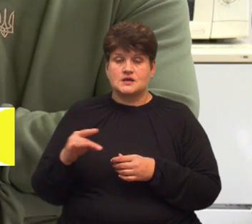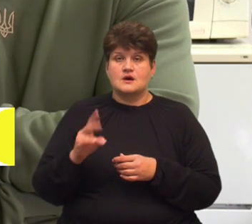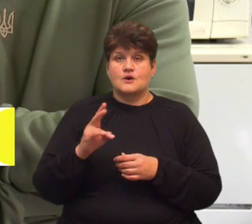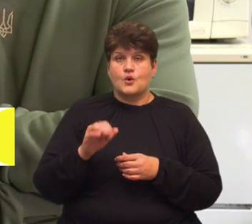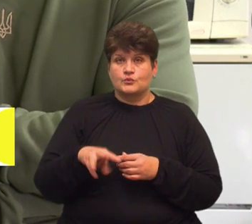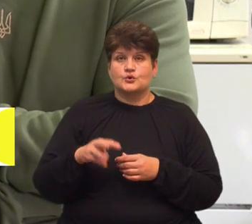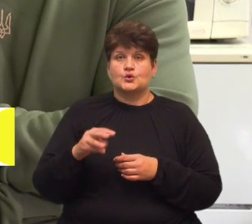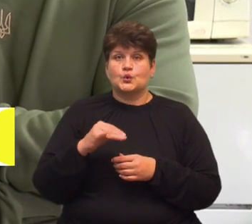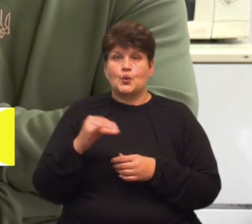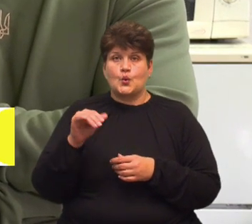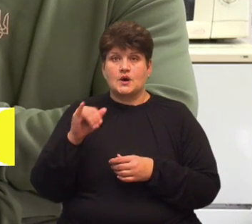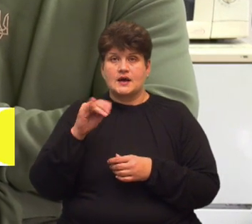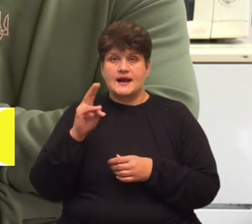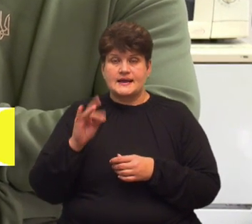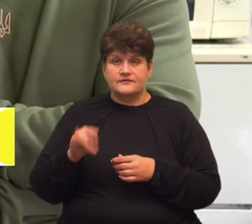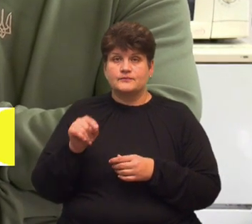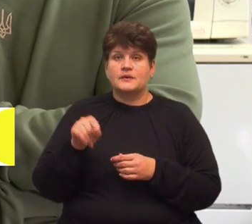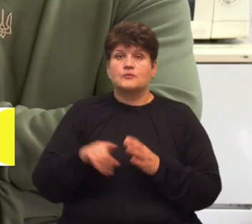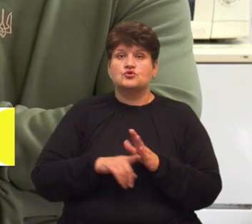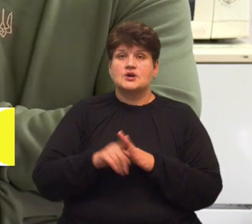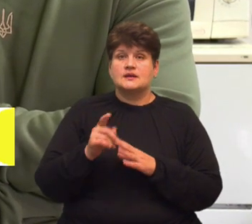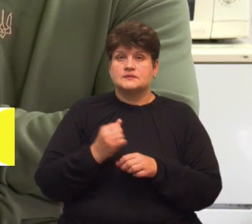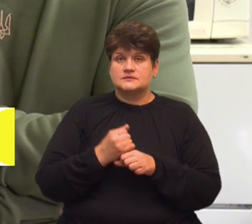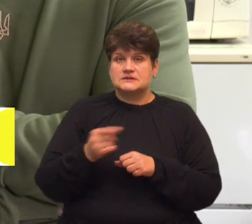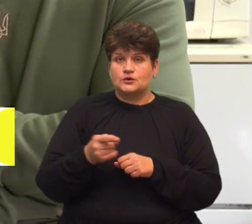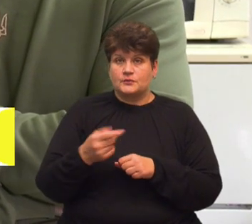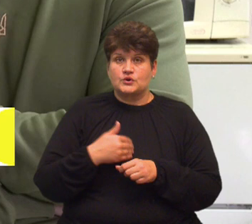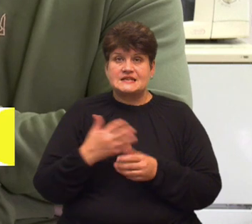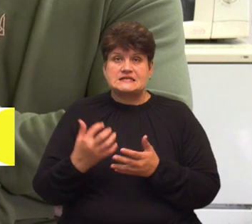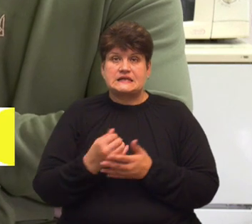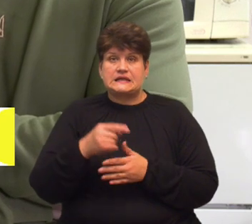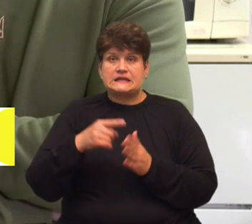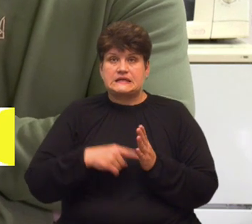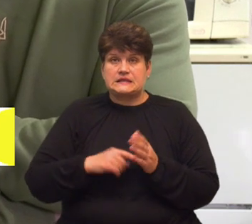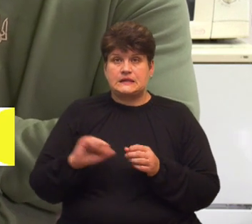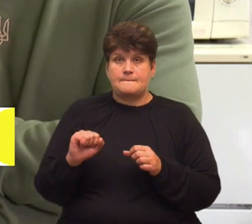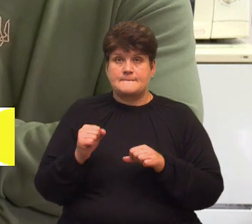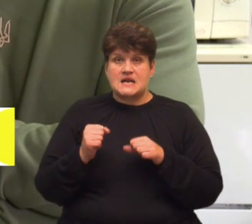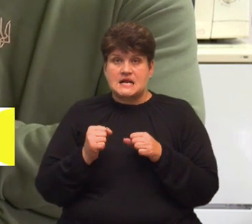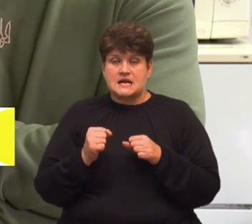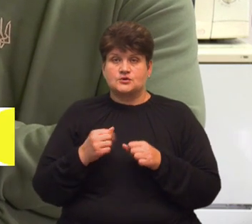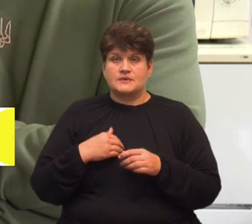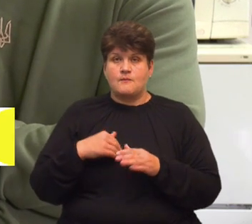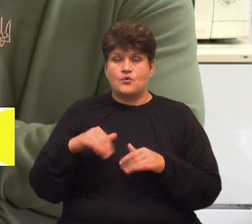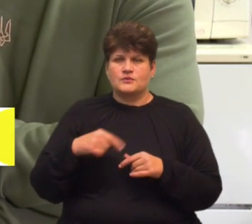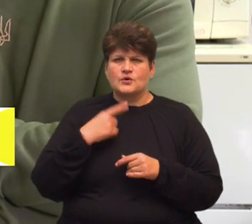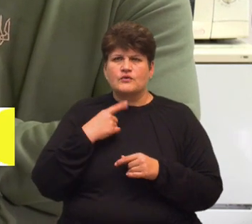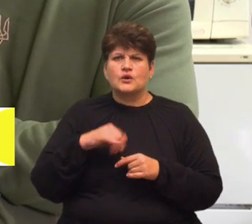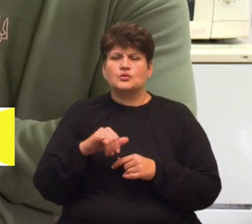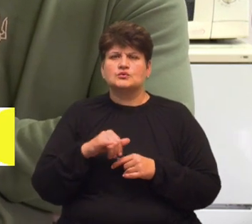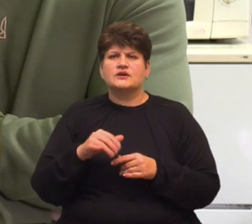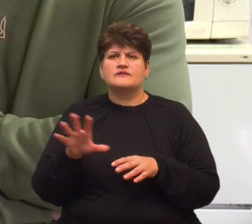Тернополем працювали? Тому що на той момент ми хотіли знайти якихось надійних партнерів. Так, щоб нам ми потім не казали, де вся